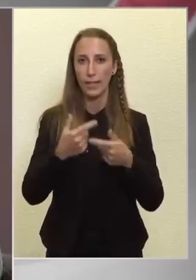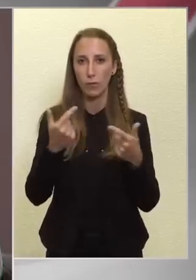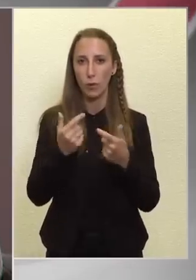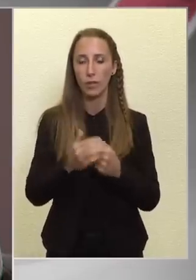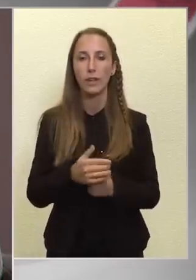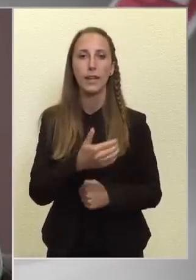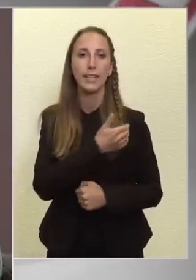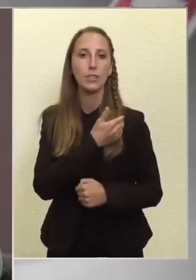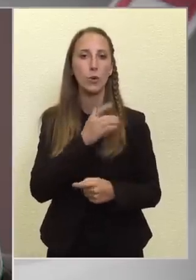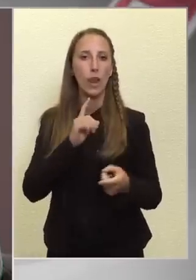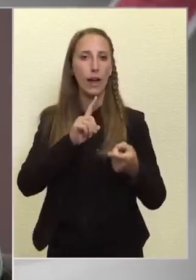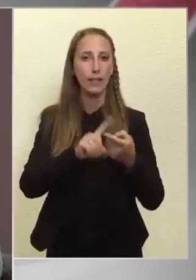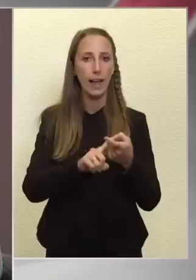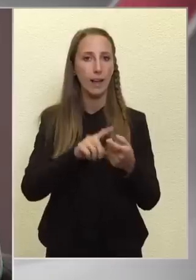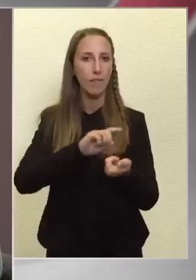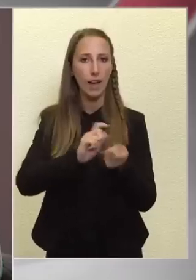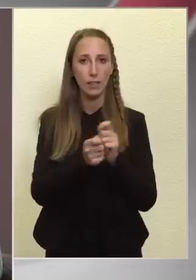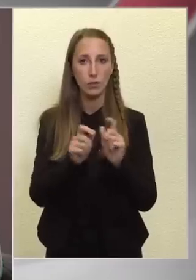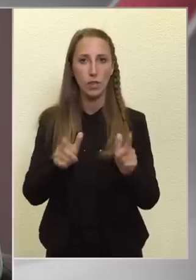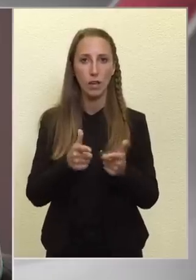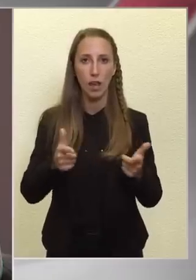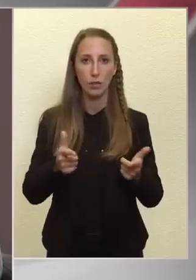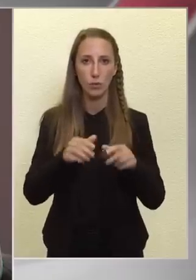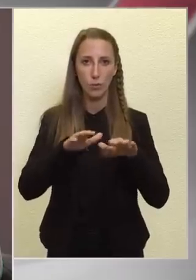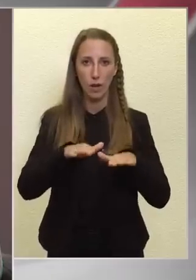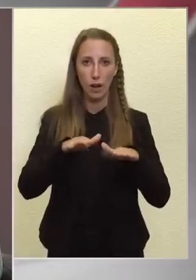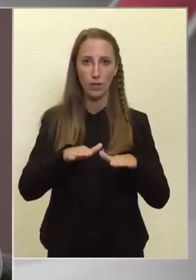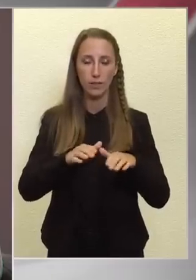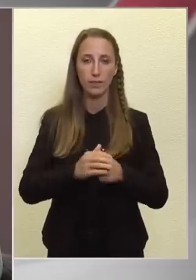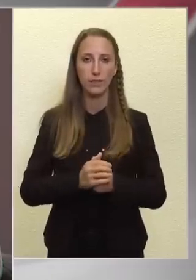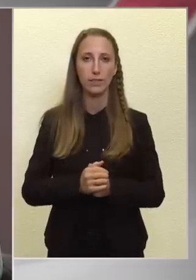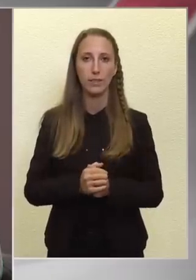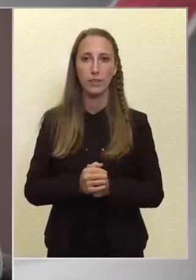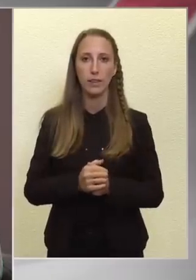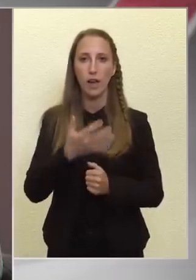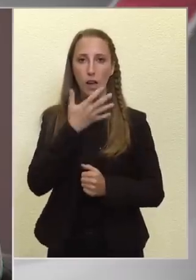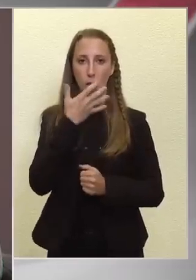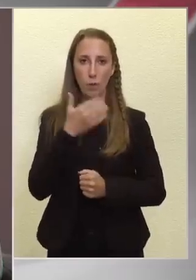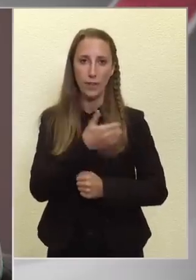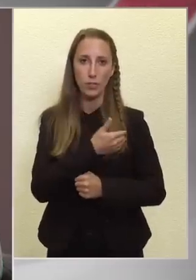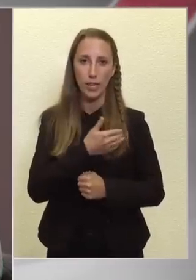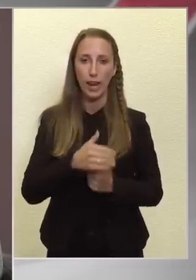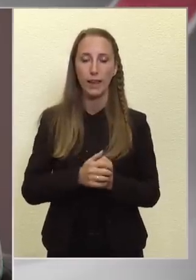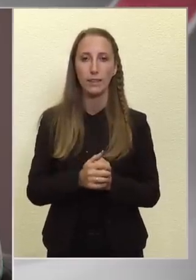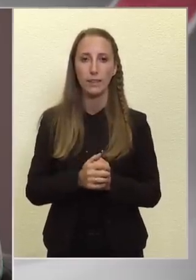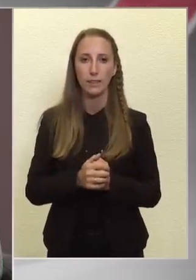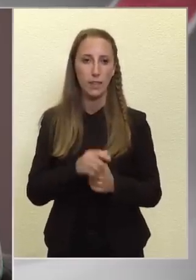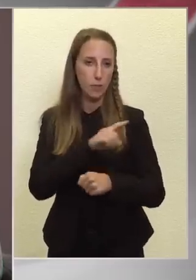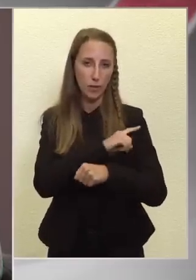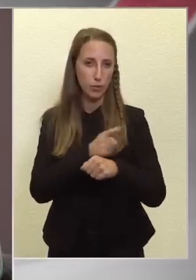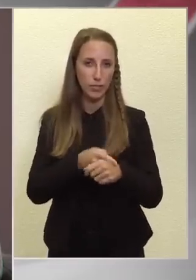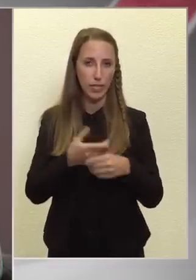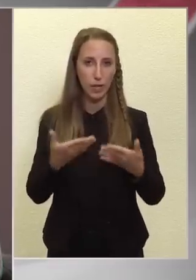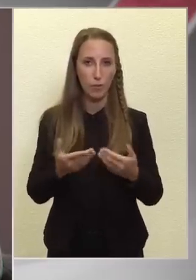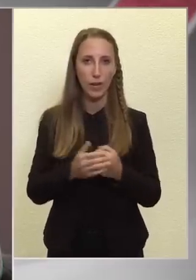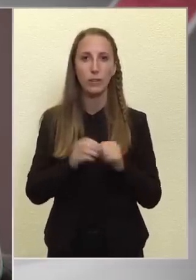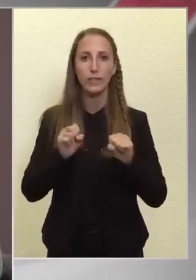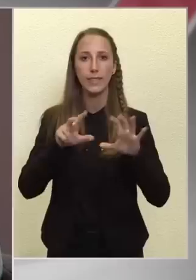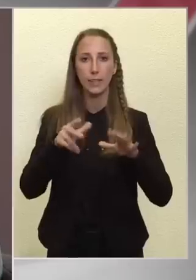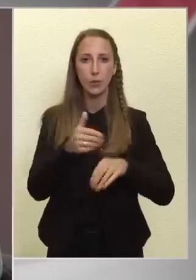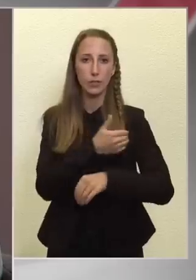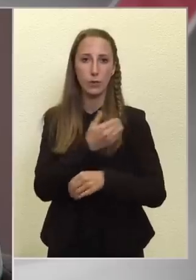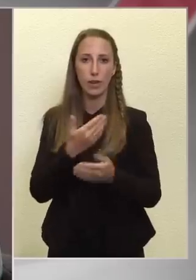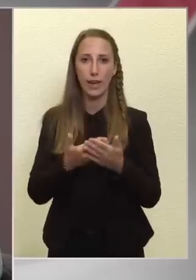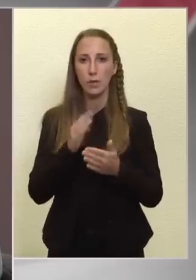iskoláknál változatlanul marad a hőmérséklet, vagyis hogy nem erősítette meg azt, hogy 18 fok